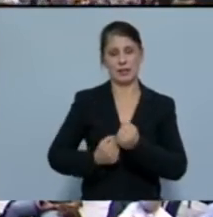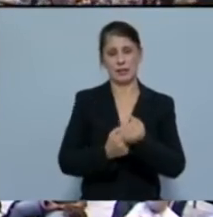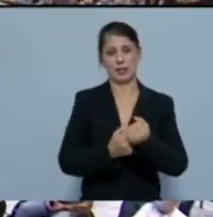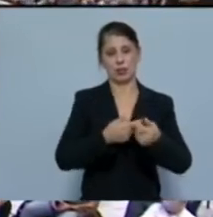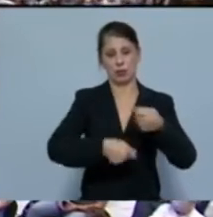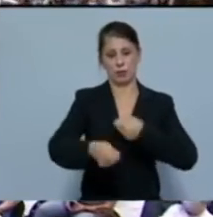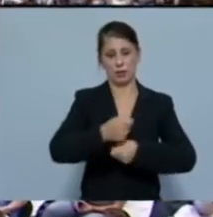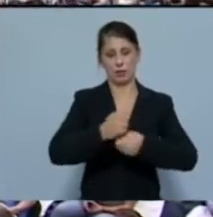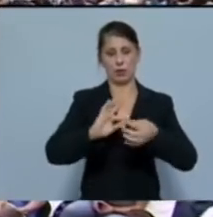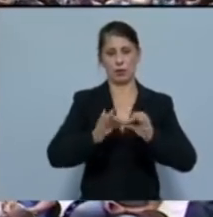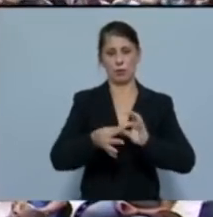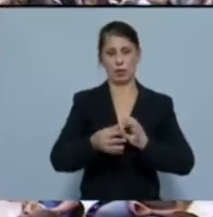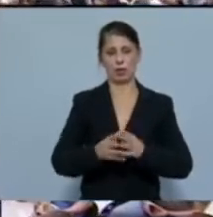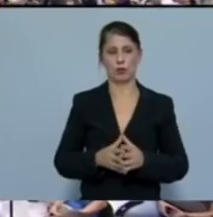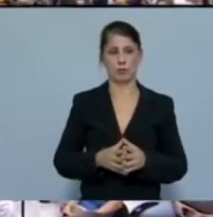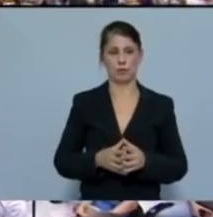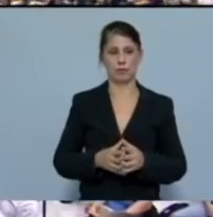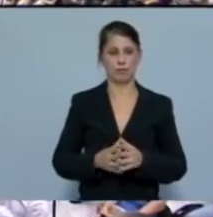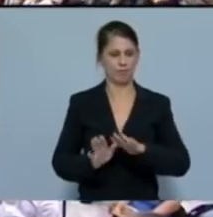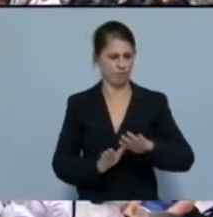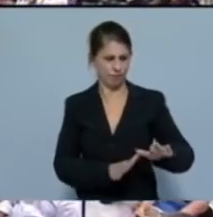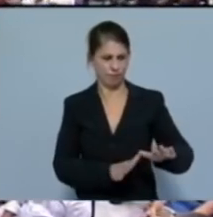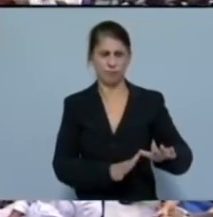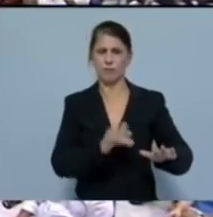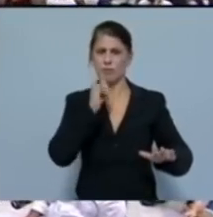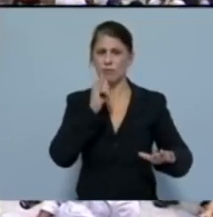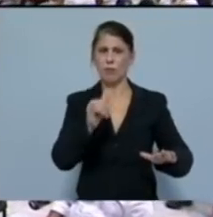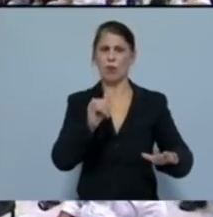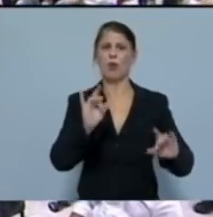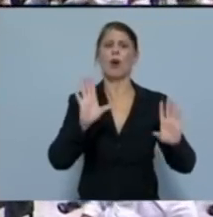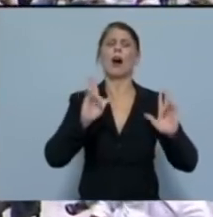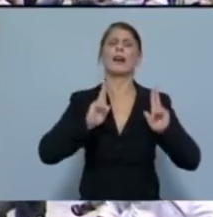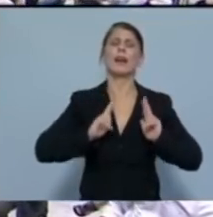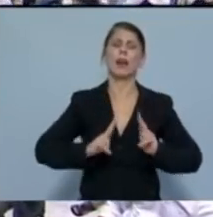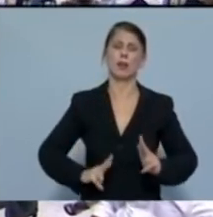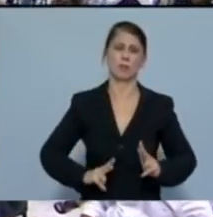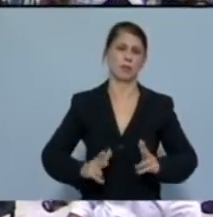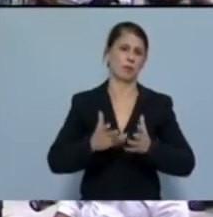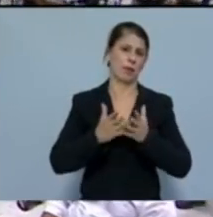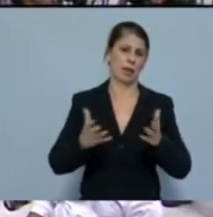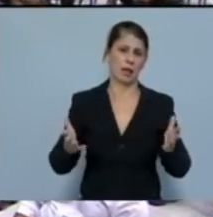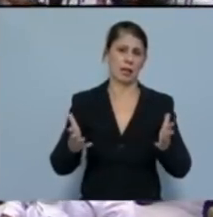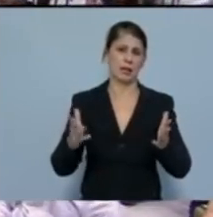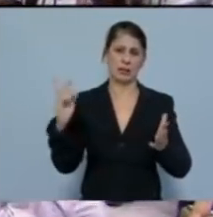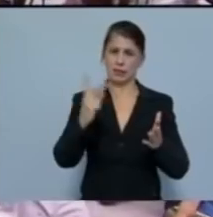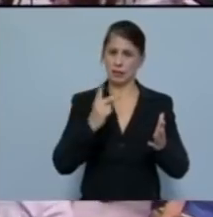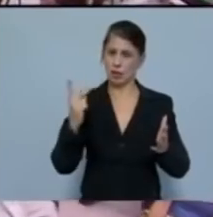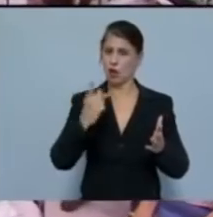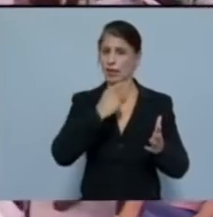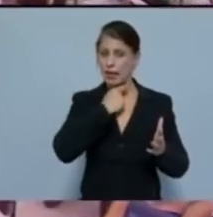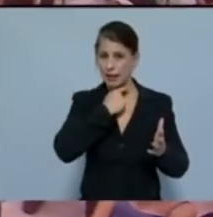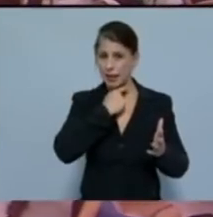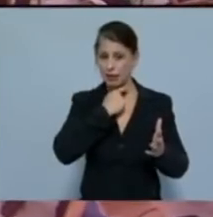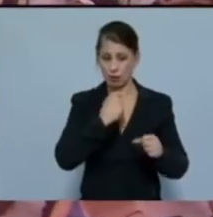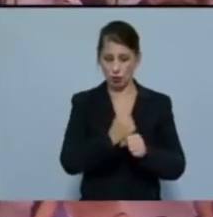επιχειρηματικών ομήλων και αφήνει μονίμως ανυκανοποιητές τις μεγάλες κοινωνικές ανάγκες